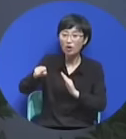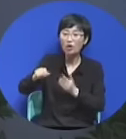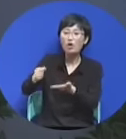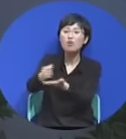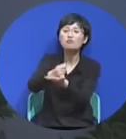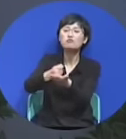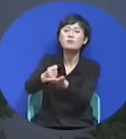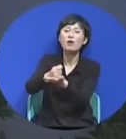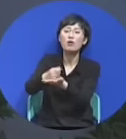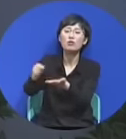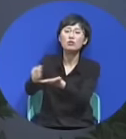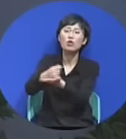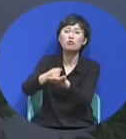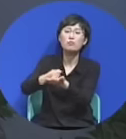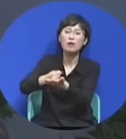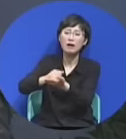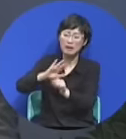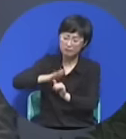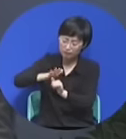그리스도 오신 것이다